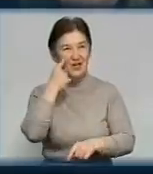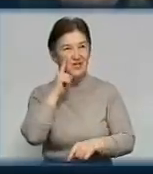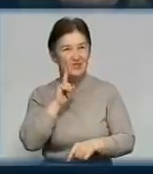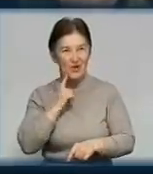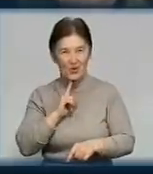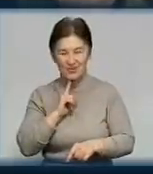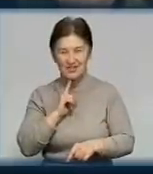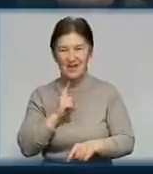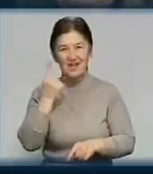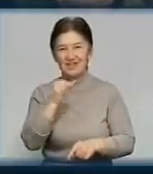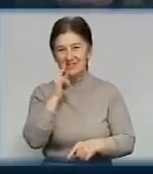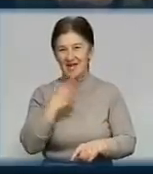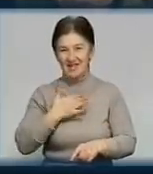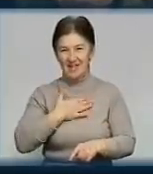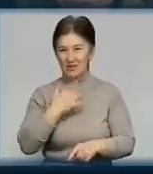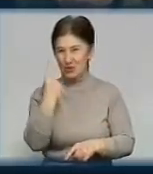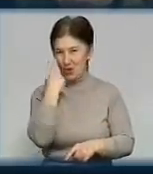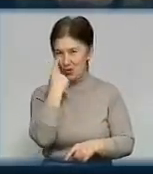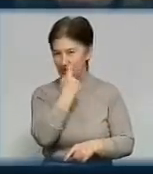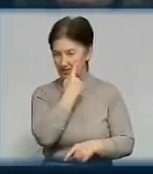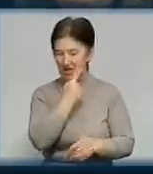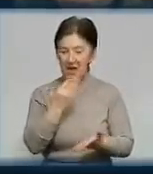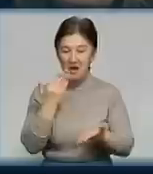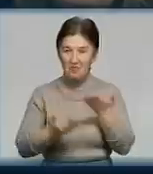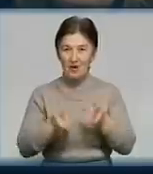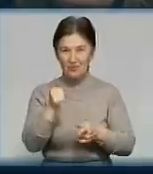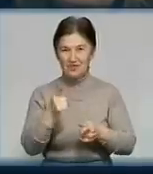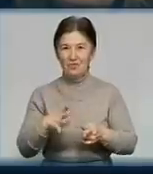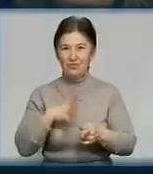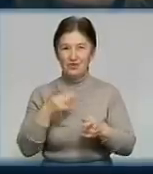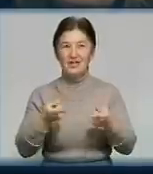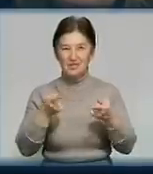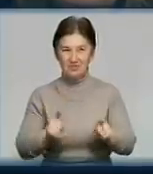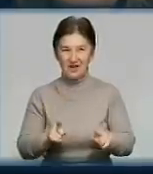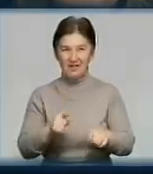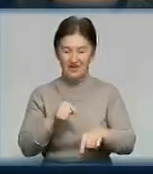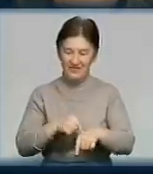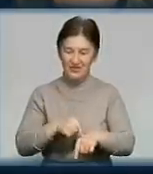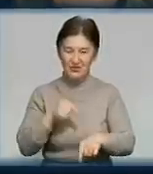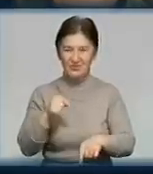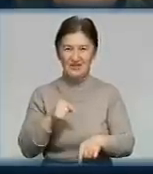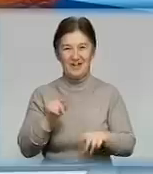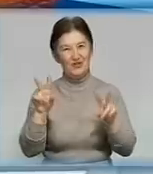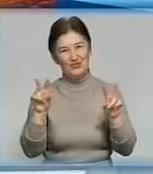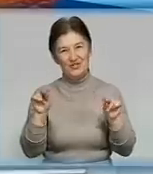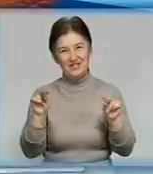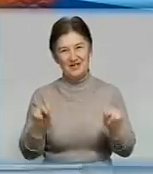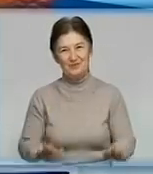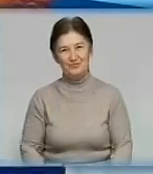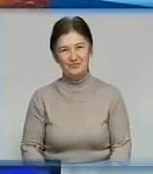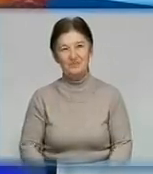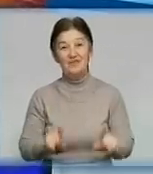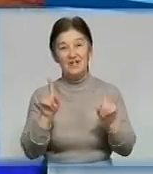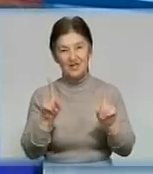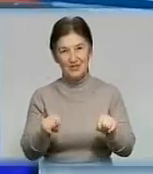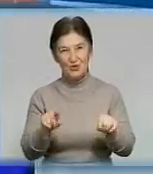милилися з наших очей, і мабуть це було справжнє реальне відчуття щастя. І на цьому все.